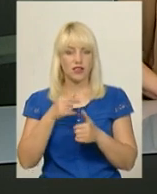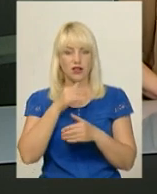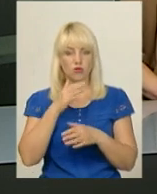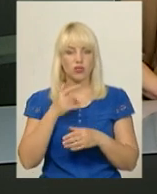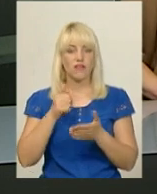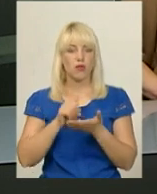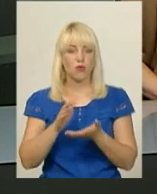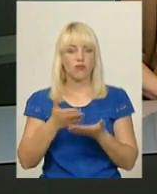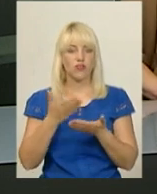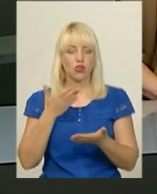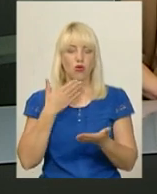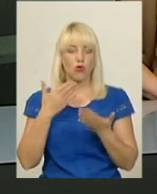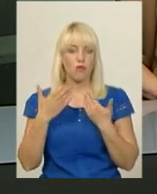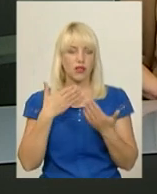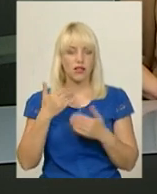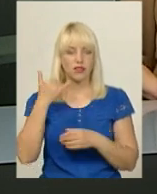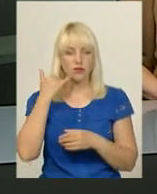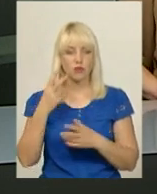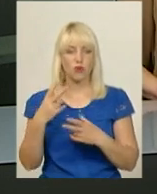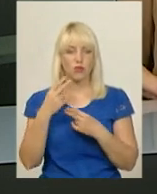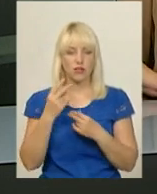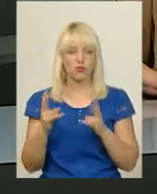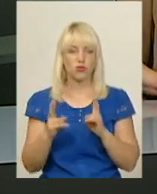і пообіцяв зустрітися з нами завтра.